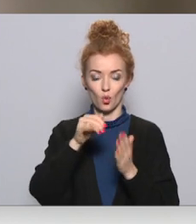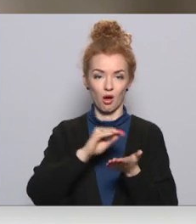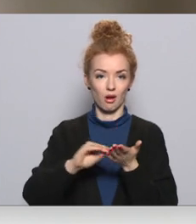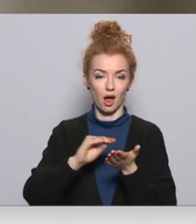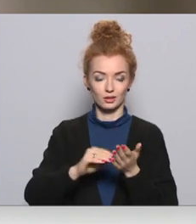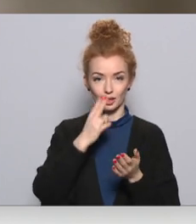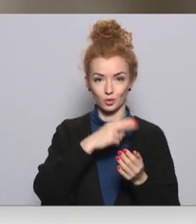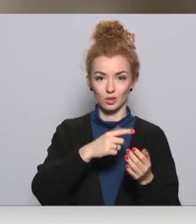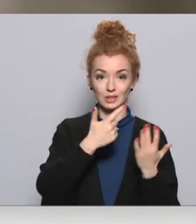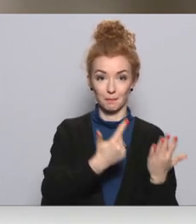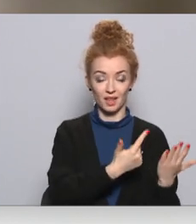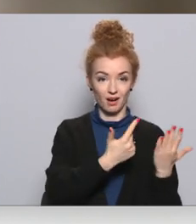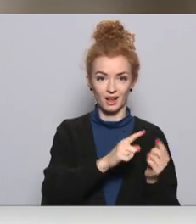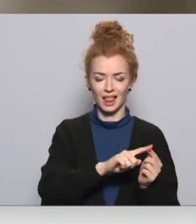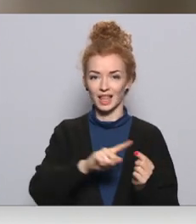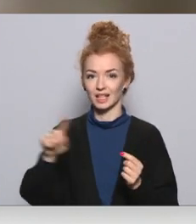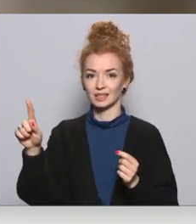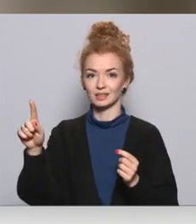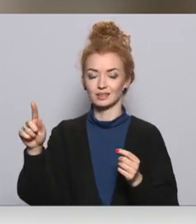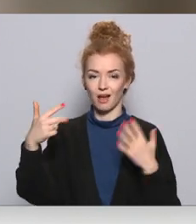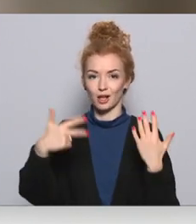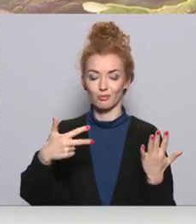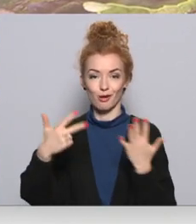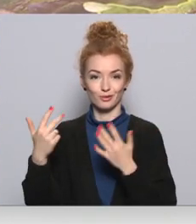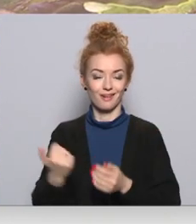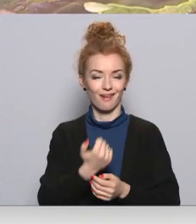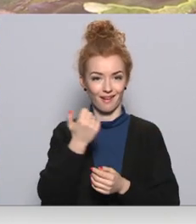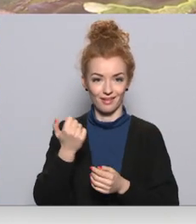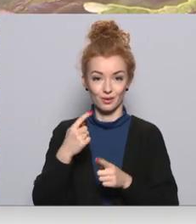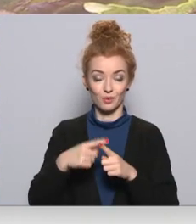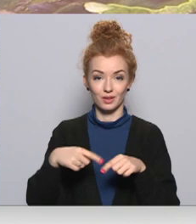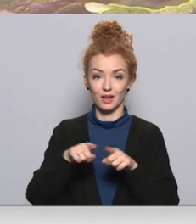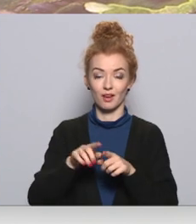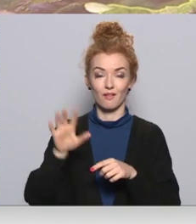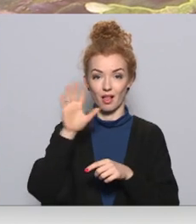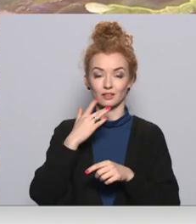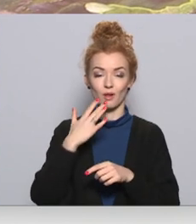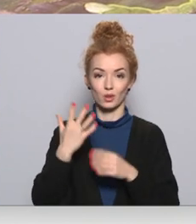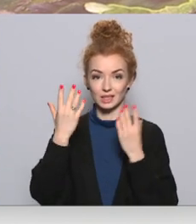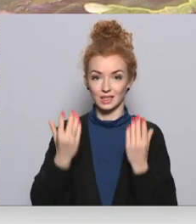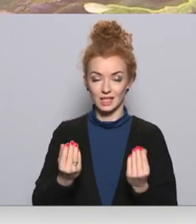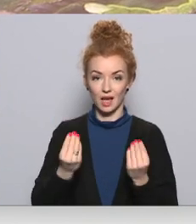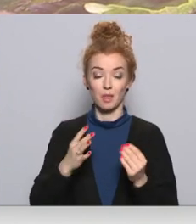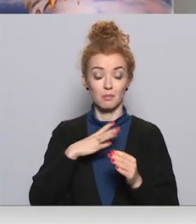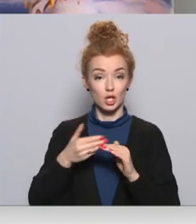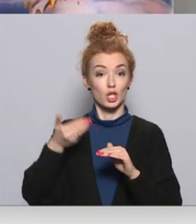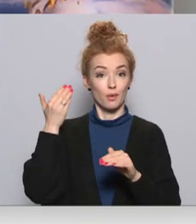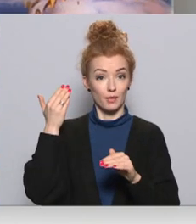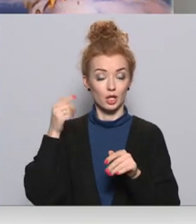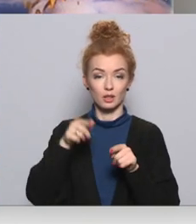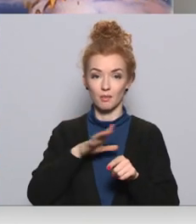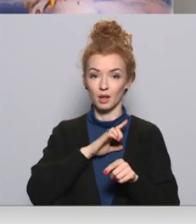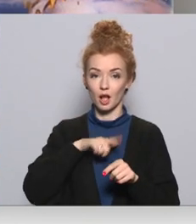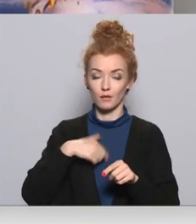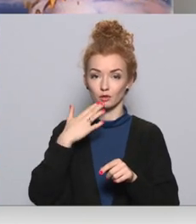no gadiem septiņiem līdz pat 88. Vēl jāpiebilst, ka valsts valodas diena ir pastāvējusi arī āgrāk. Tā bija